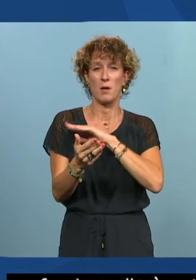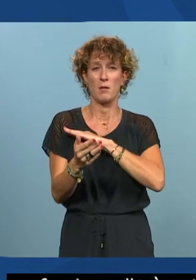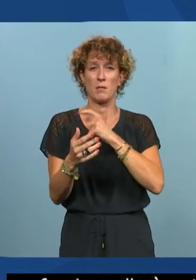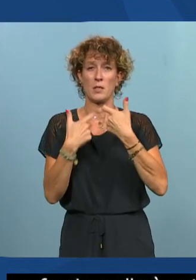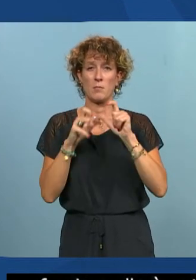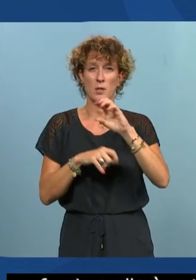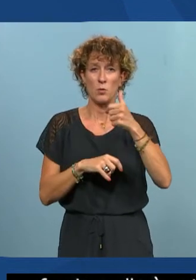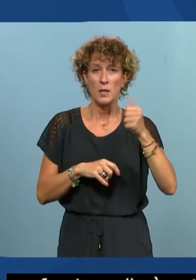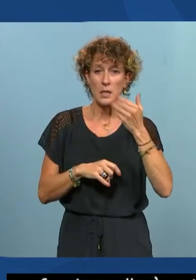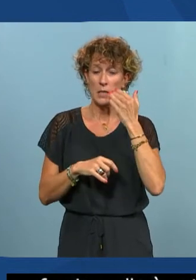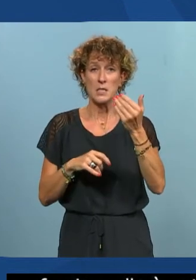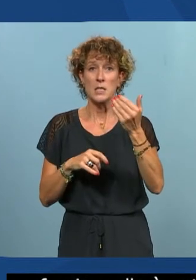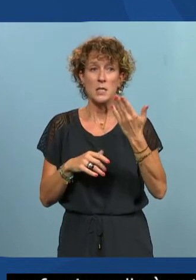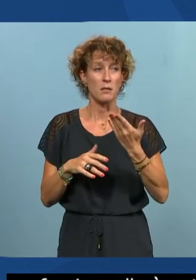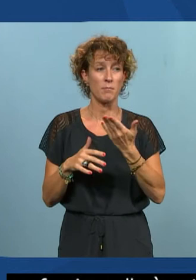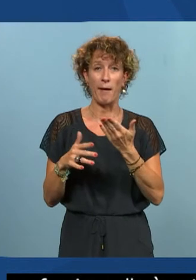si à côté de ça